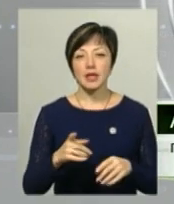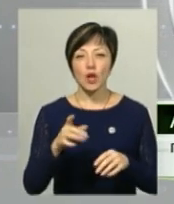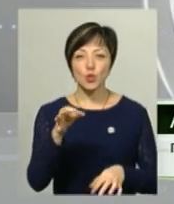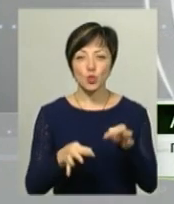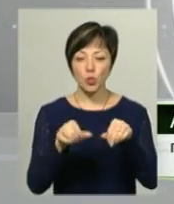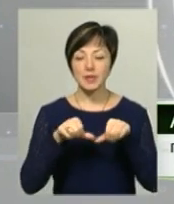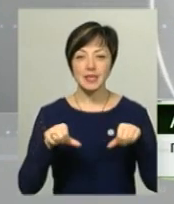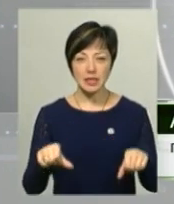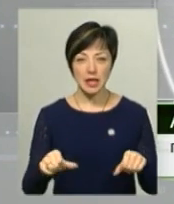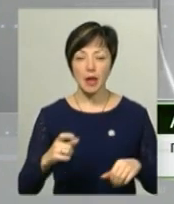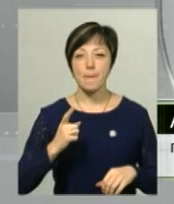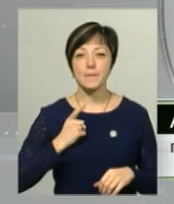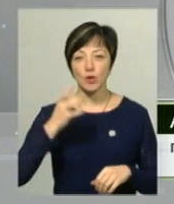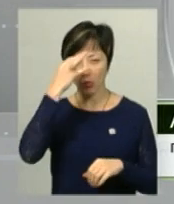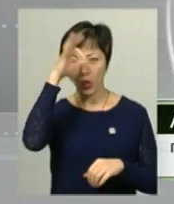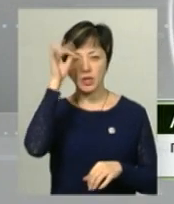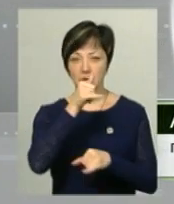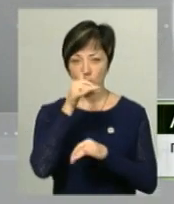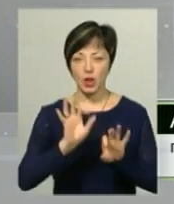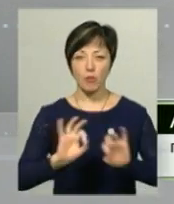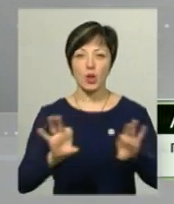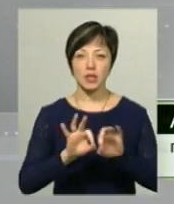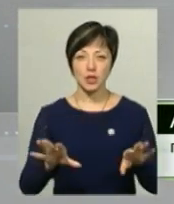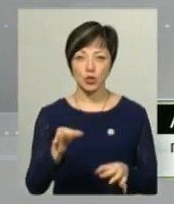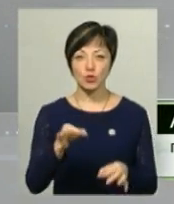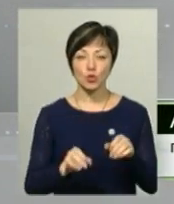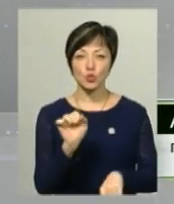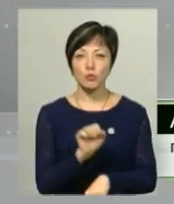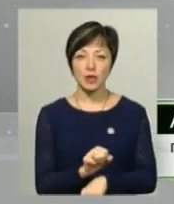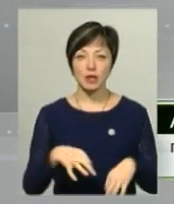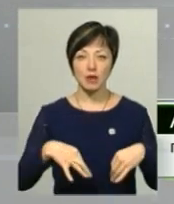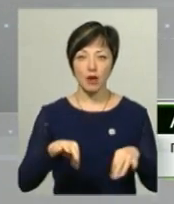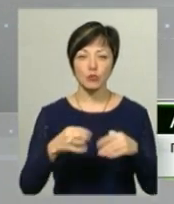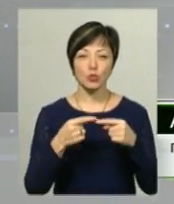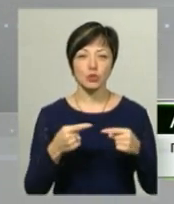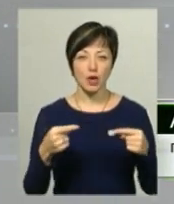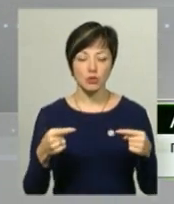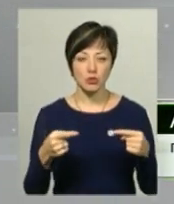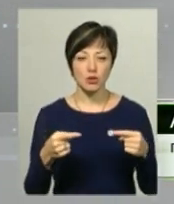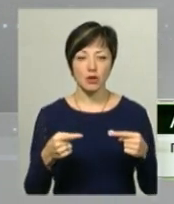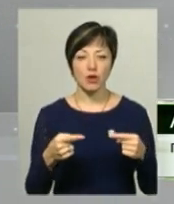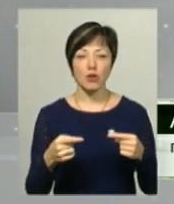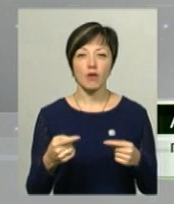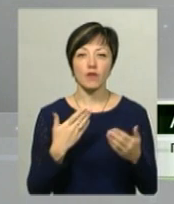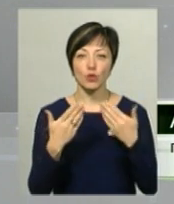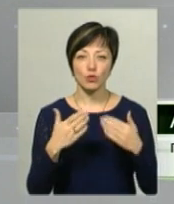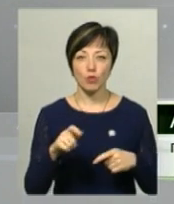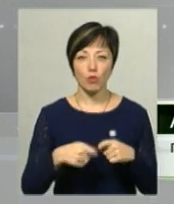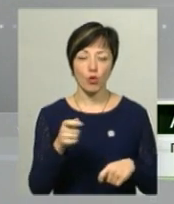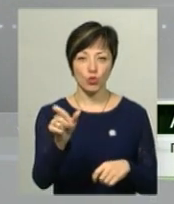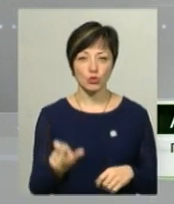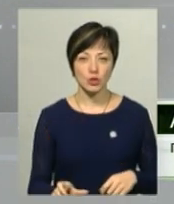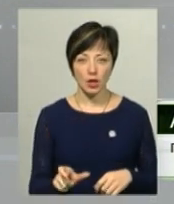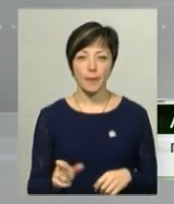пояснити суду, передбачену законну підставу для зупинки транспортного засобу відносно правопорушника.